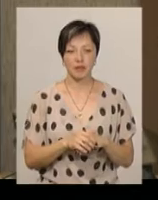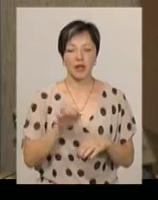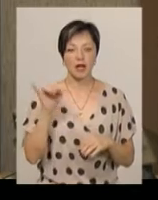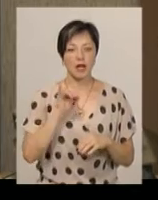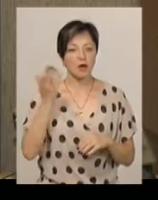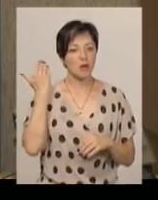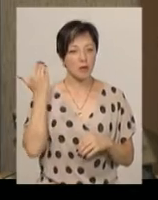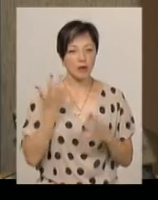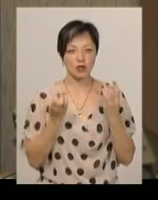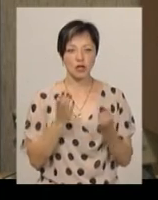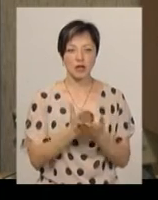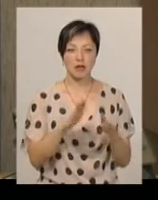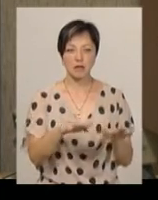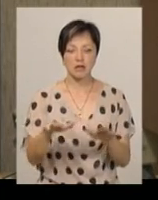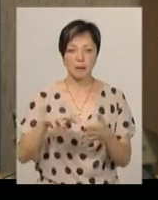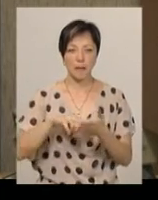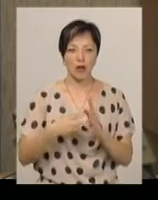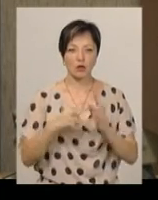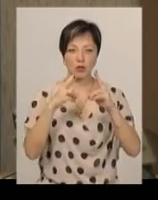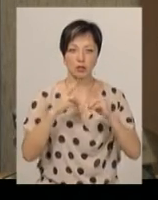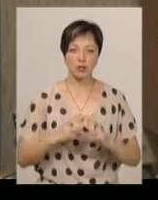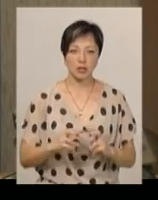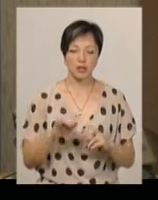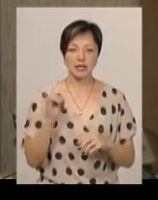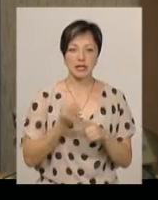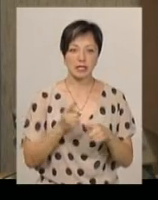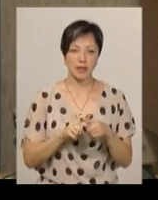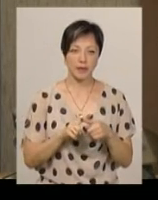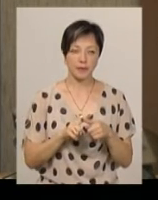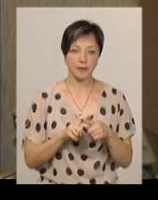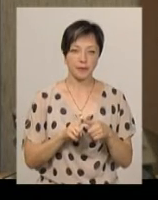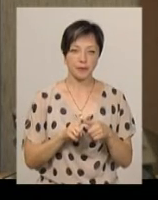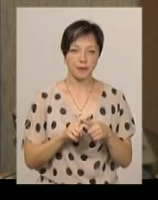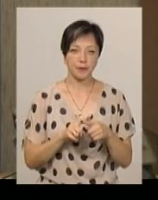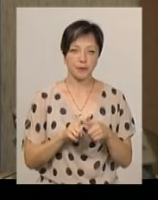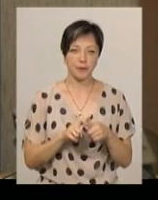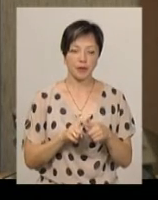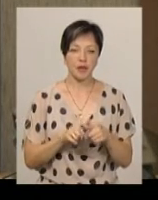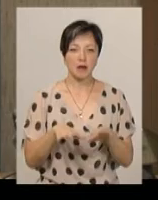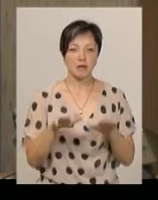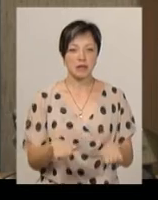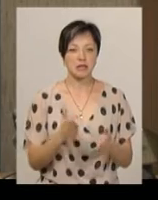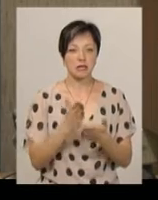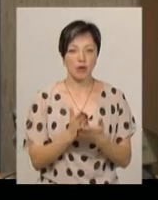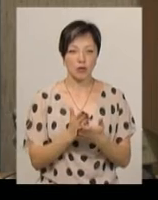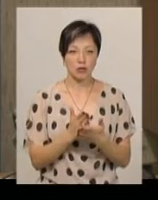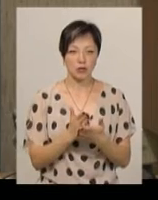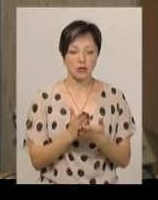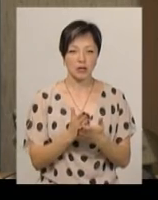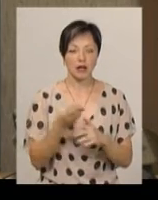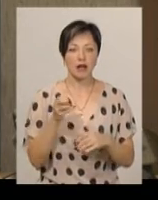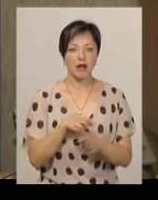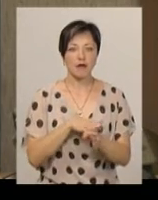і попередньо є ще місця, які плануються дослідити. Це місце знаходження, де